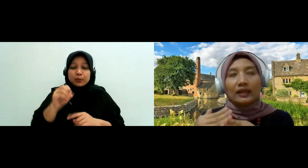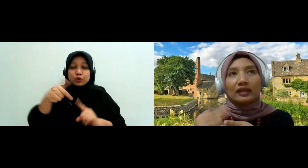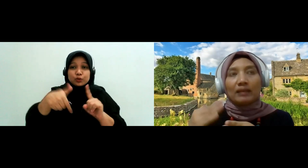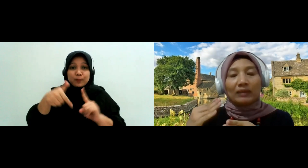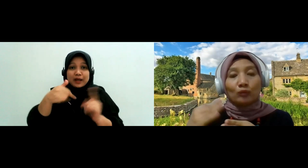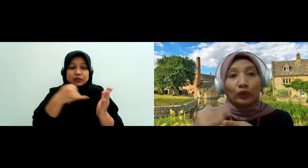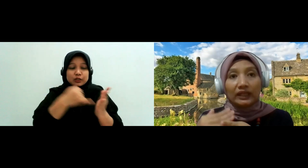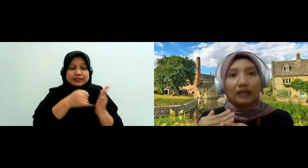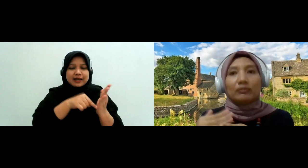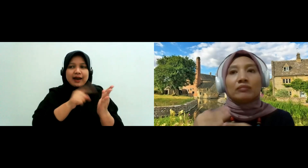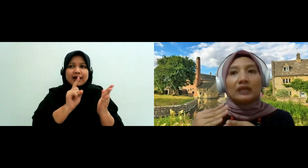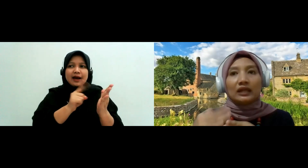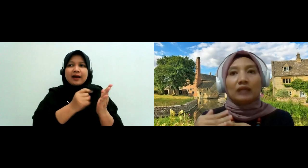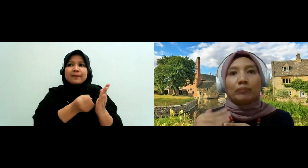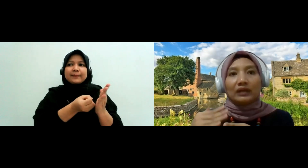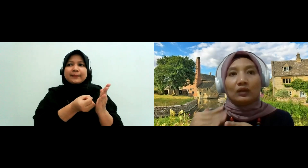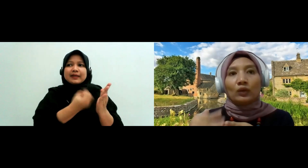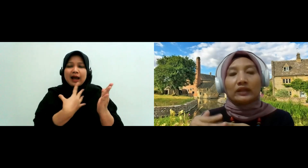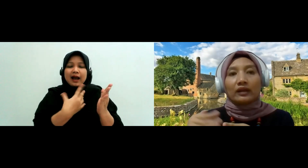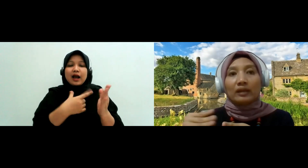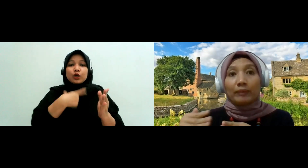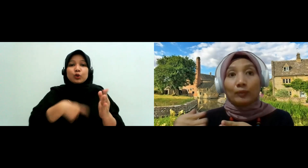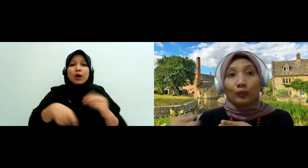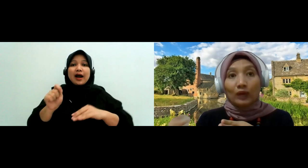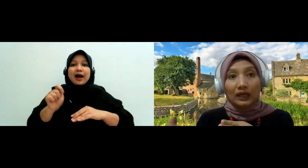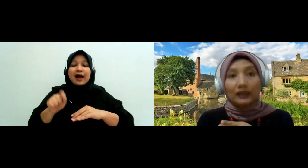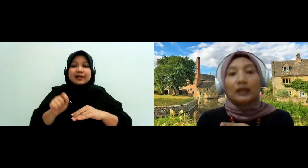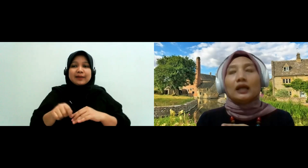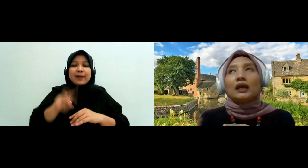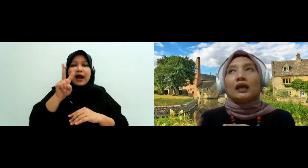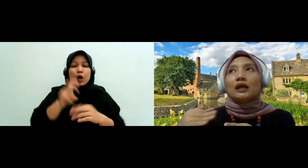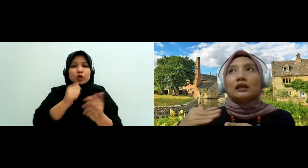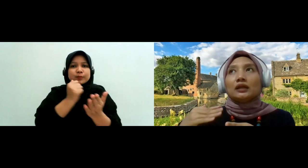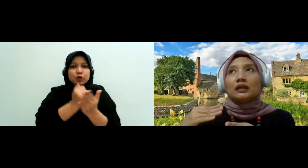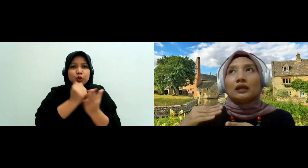yang sedapat mungkin memberikan perlindungan terhadap perempuan